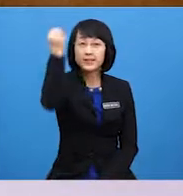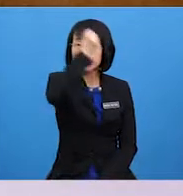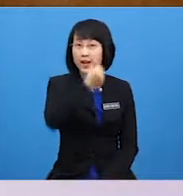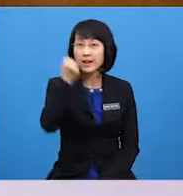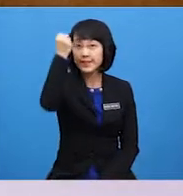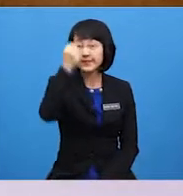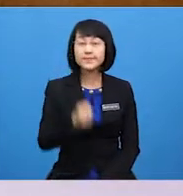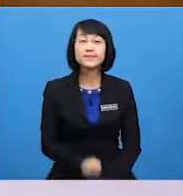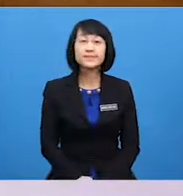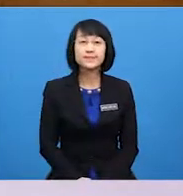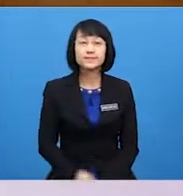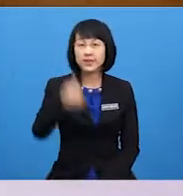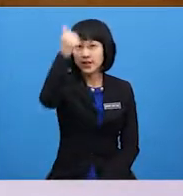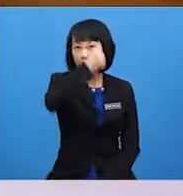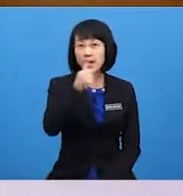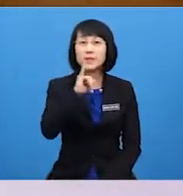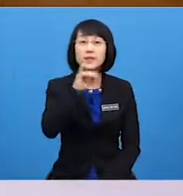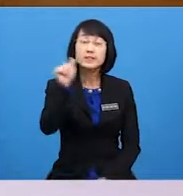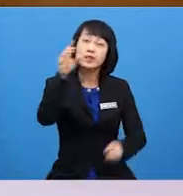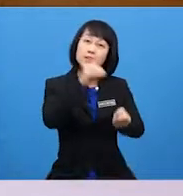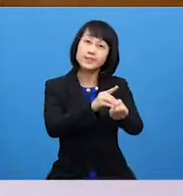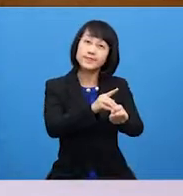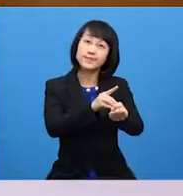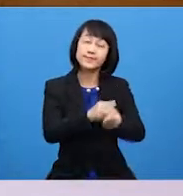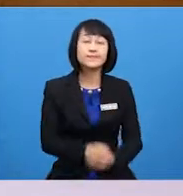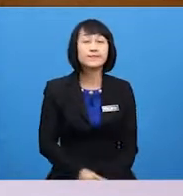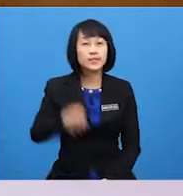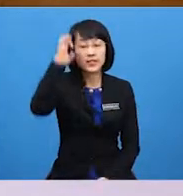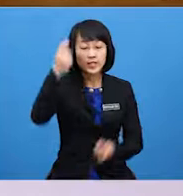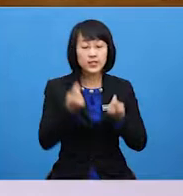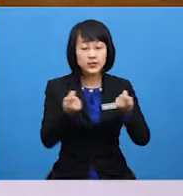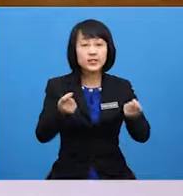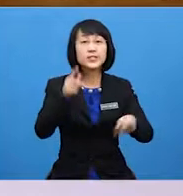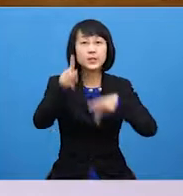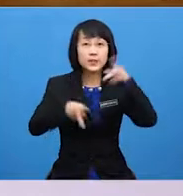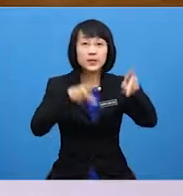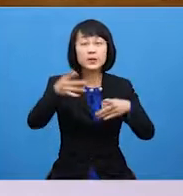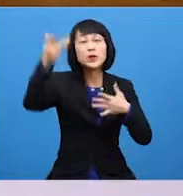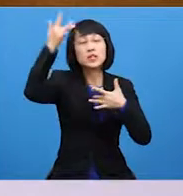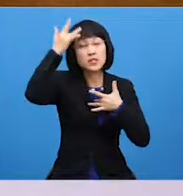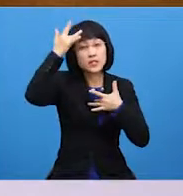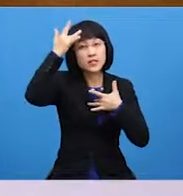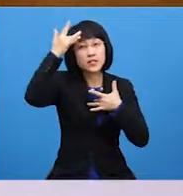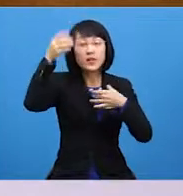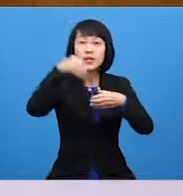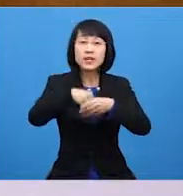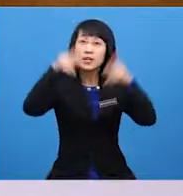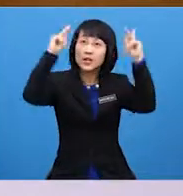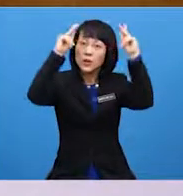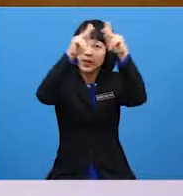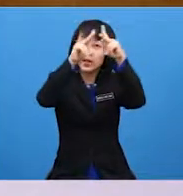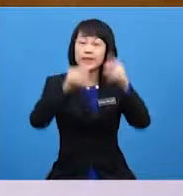Amir is a doctor He treats people who are sick in Kuantan